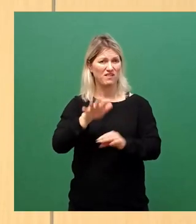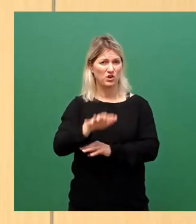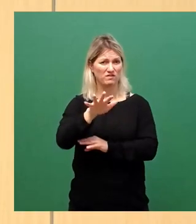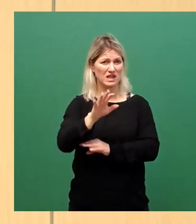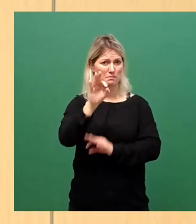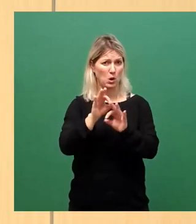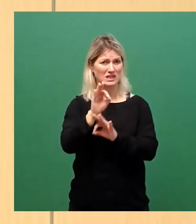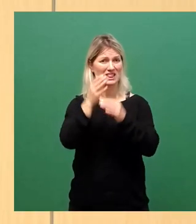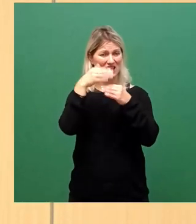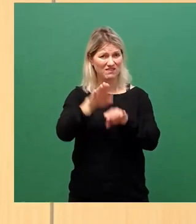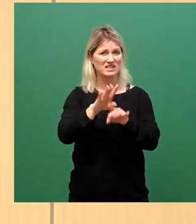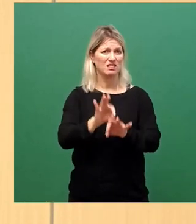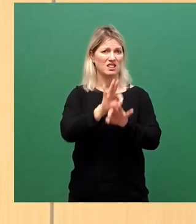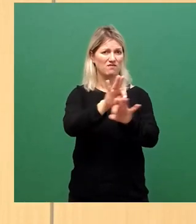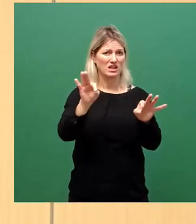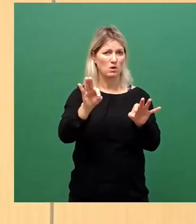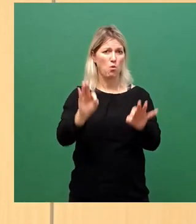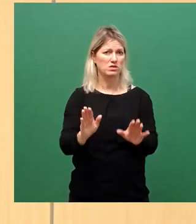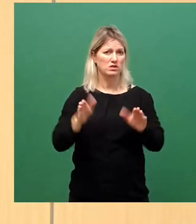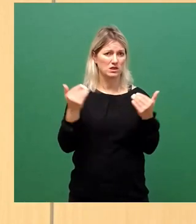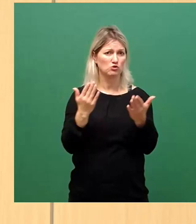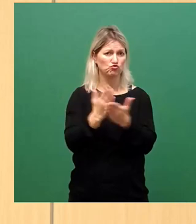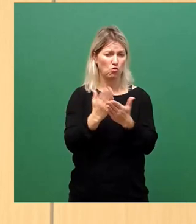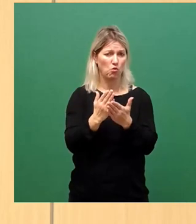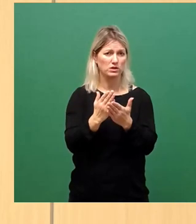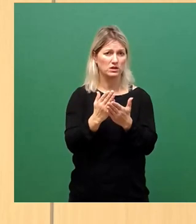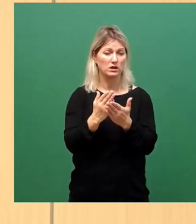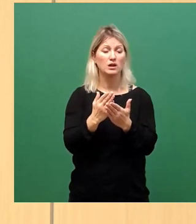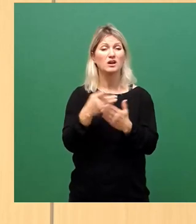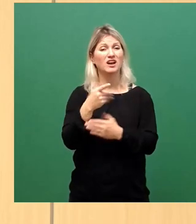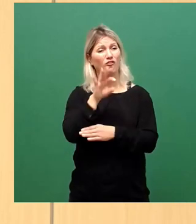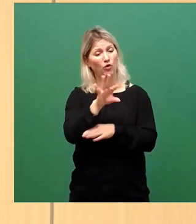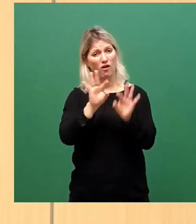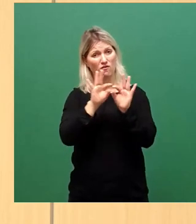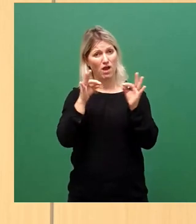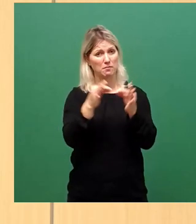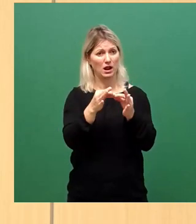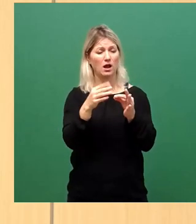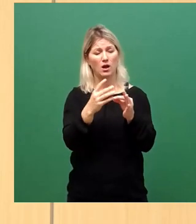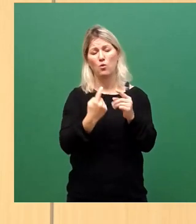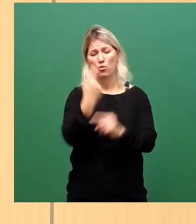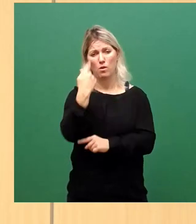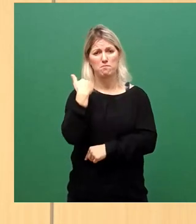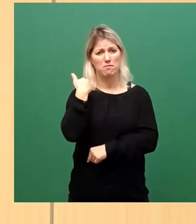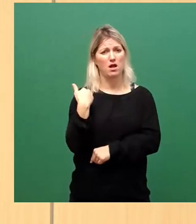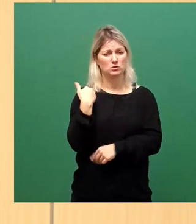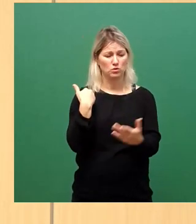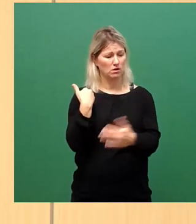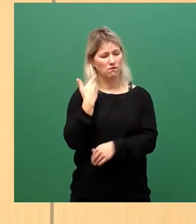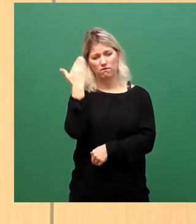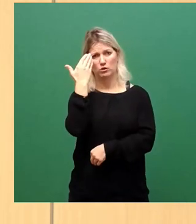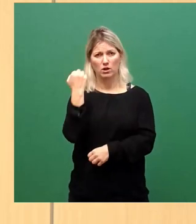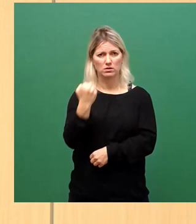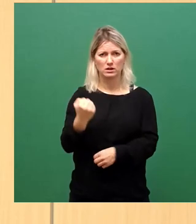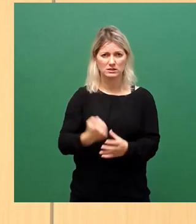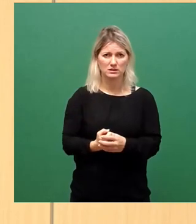-Infektion durchgemacht. Und die Belastungen, die das zum Beispiel gerade für Familien bedeutet, sind unvorstellbar. Wenn wir uns hier